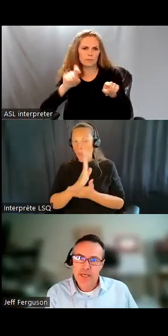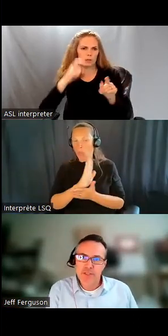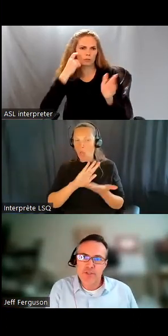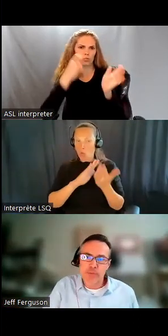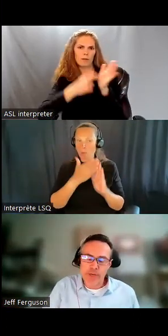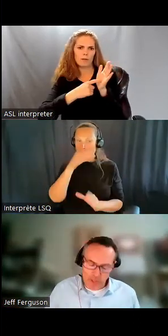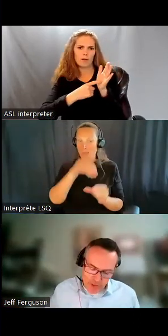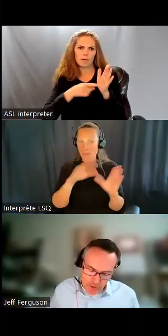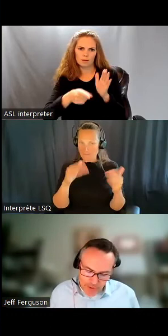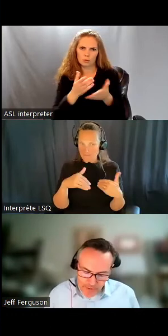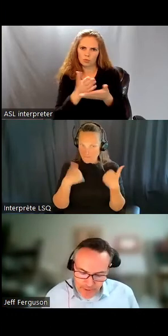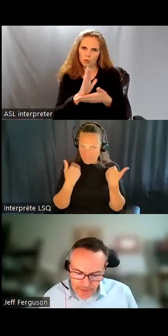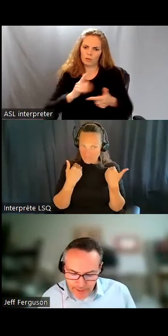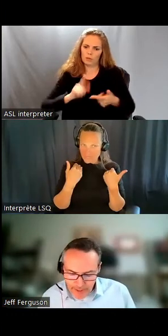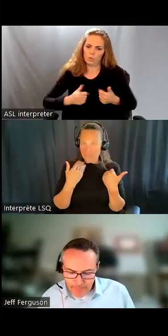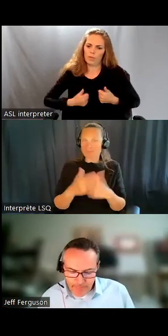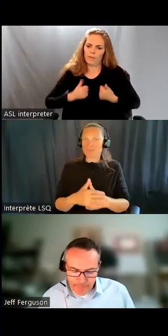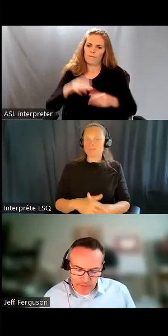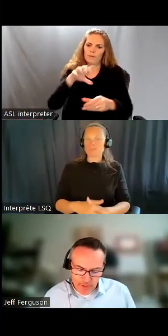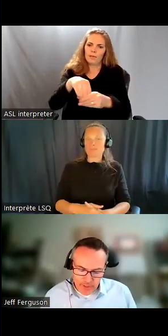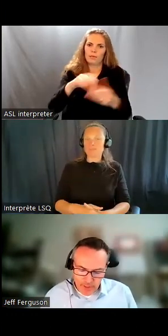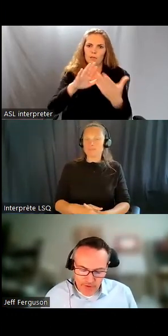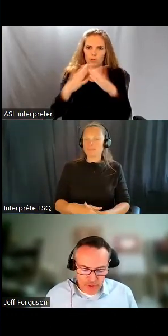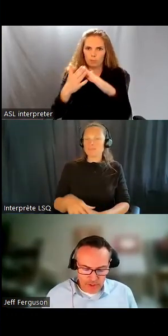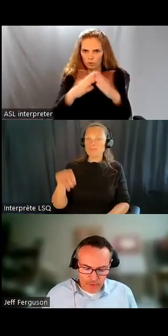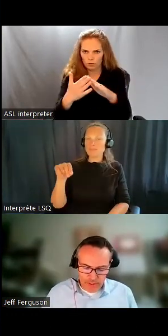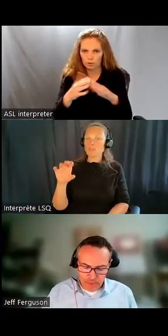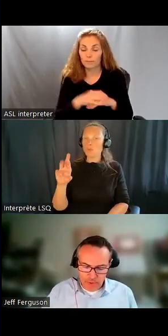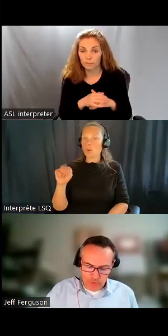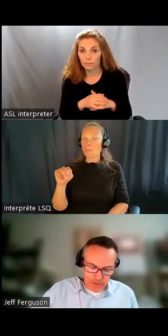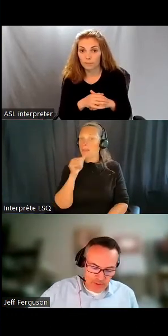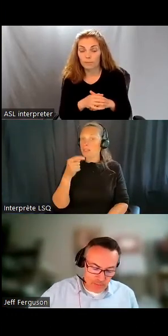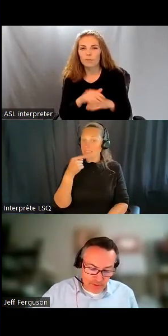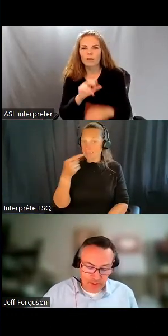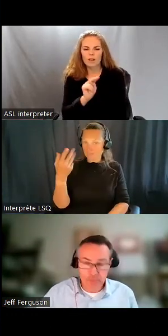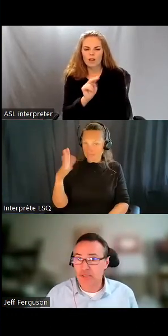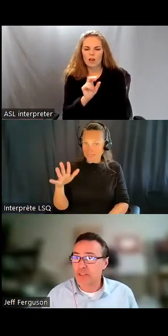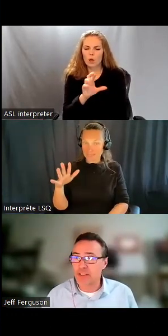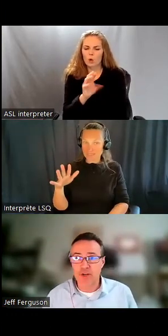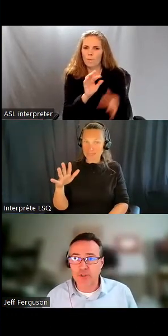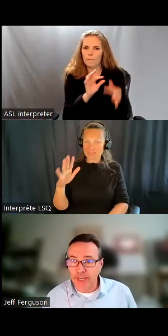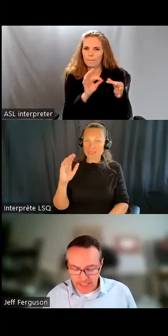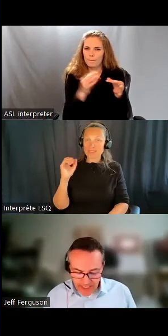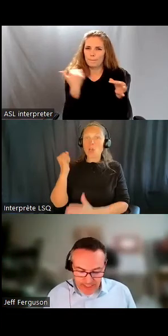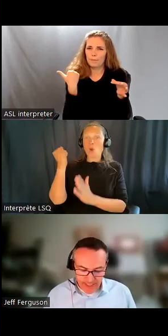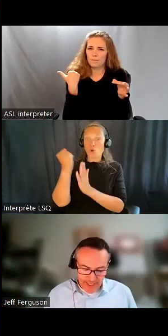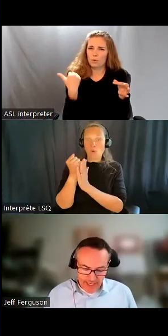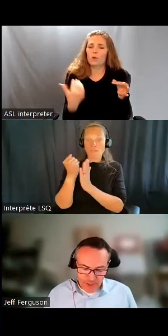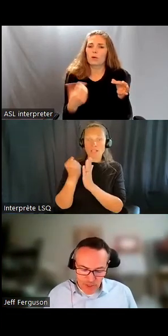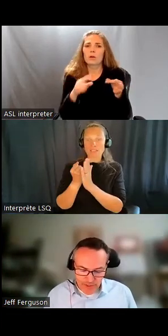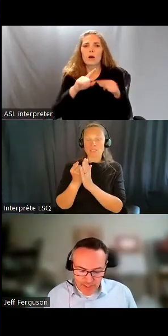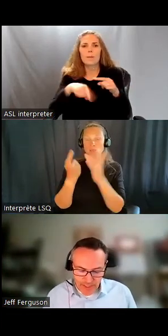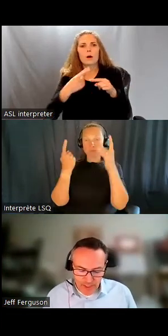et appuyer ce droit. Et comme Norm l'a mentionné plus tôt, la Convention des Nations Unies sur le droit des